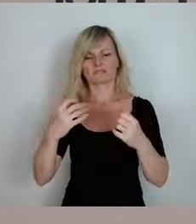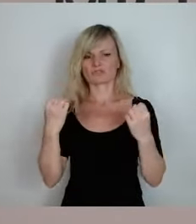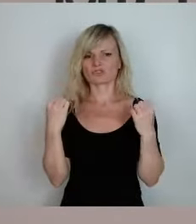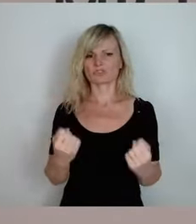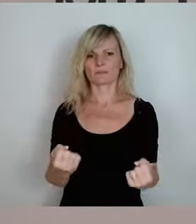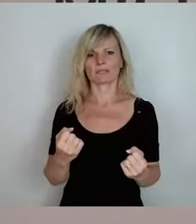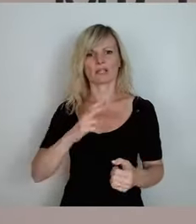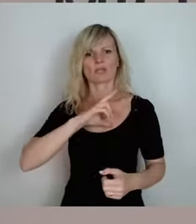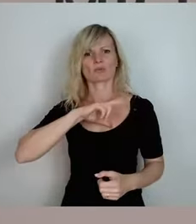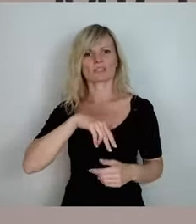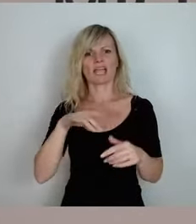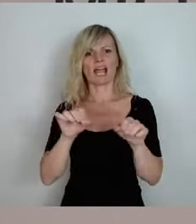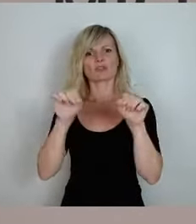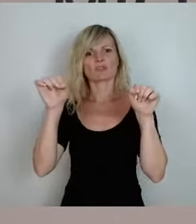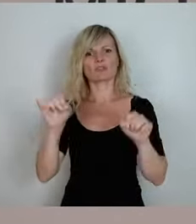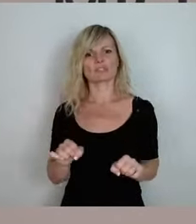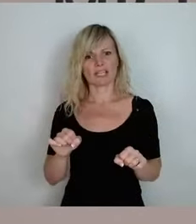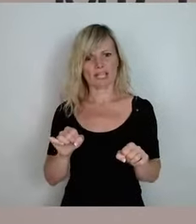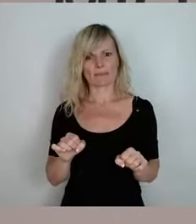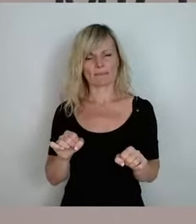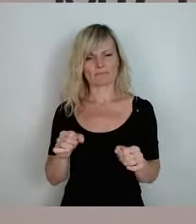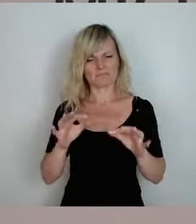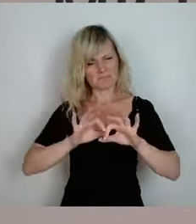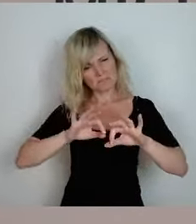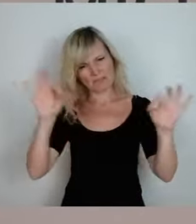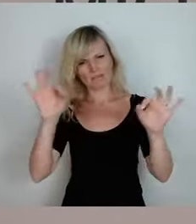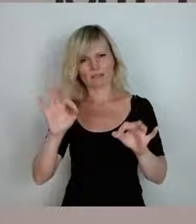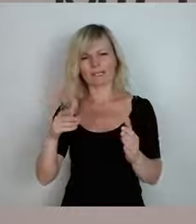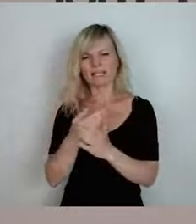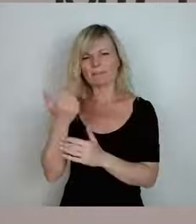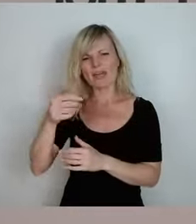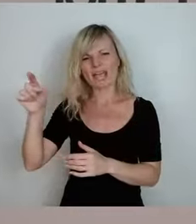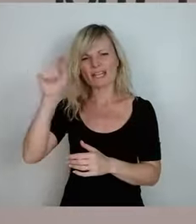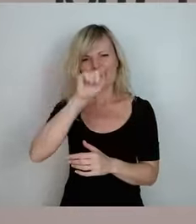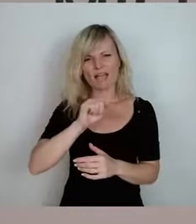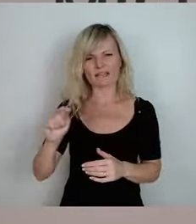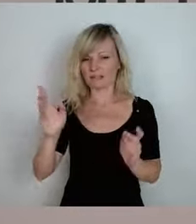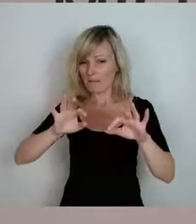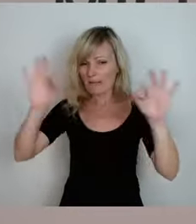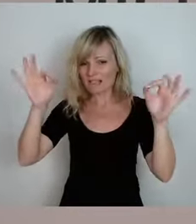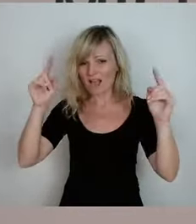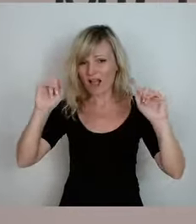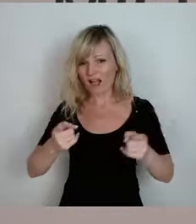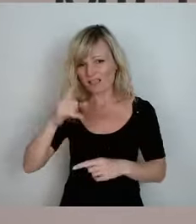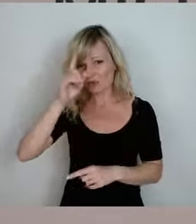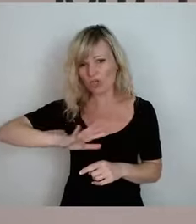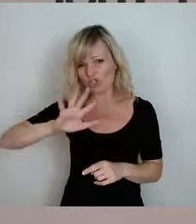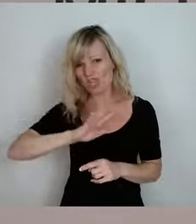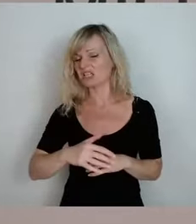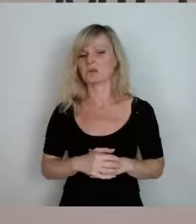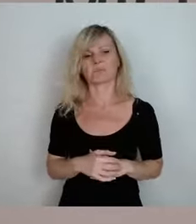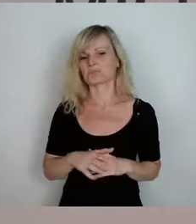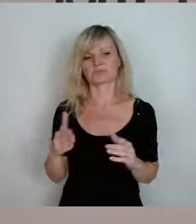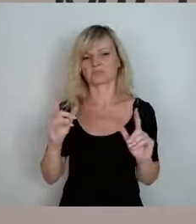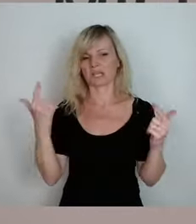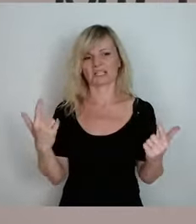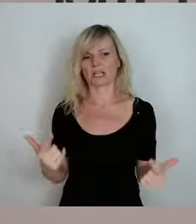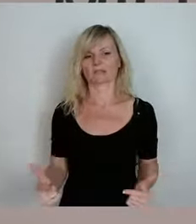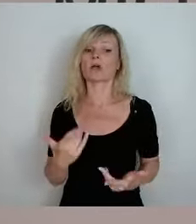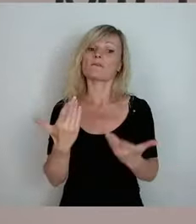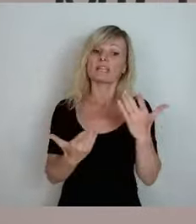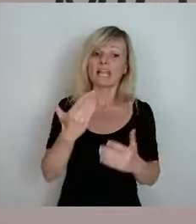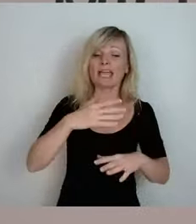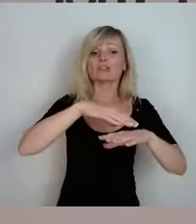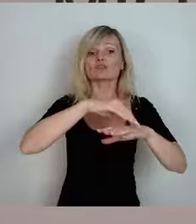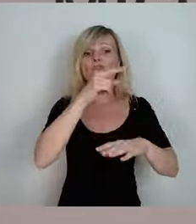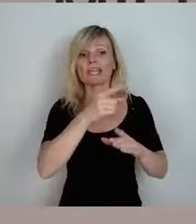Ich kenne keins. Es gibt Ausschnitte mit Schweden, was Krankenversorgung angeht und die Krankenschwestern und das und so. Aber